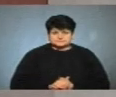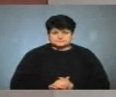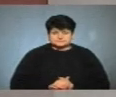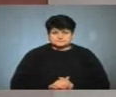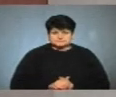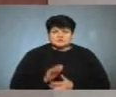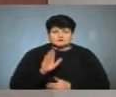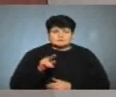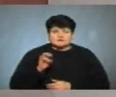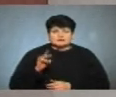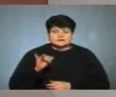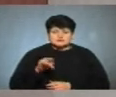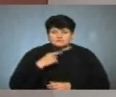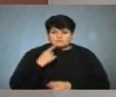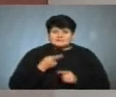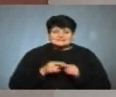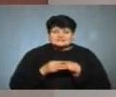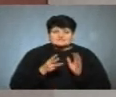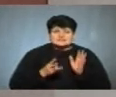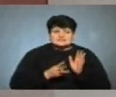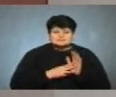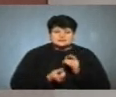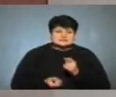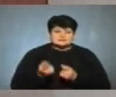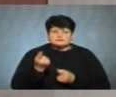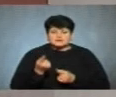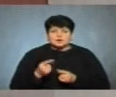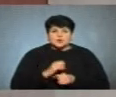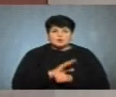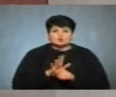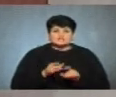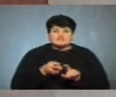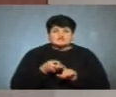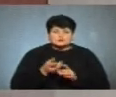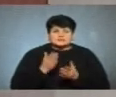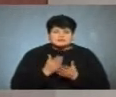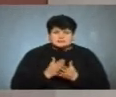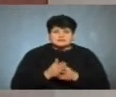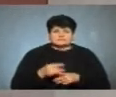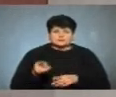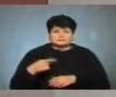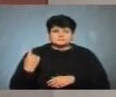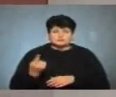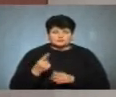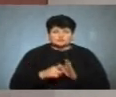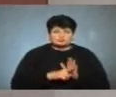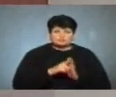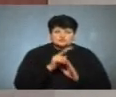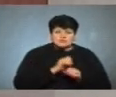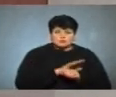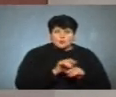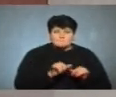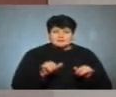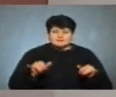Володимир Паничев каже, це 18-й спалах коронавірусу, який зафіксували епідеміологи на Тернопільщині від початку пандемії.